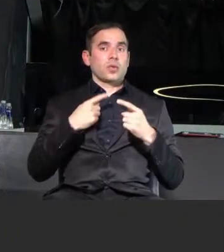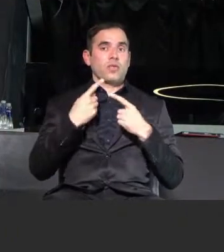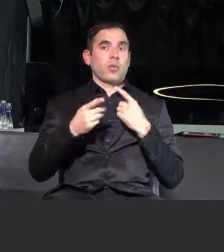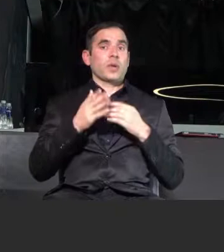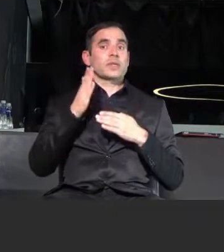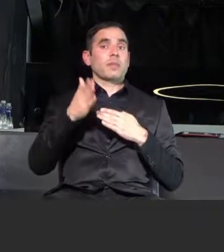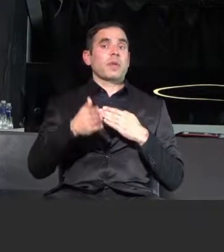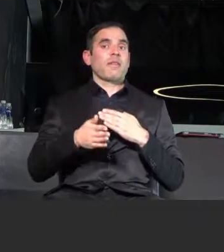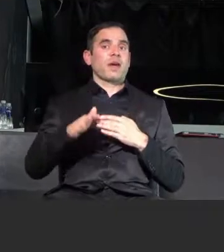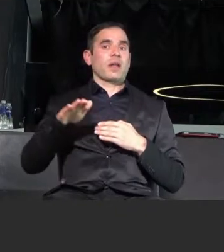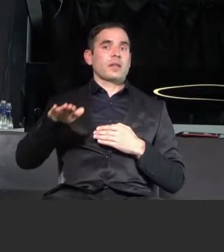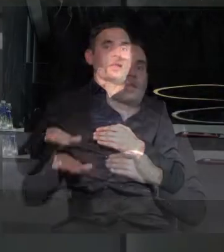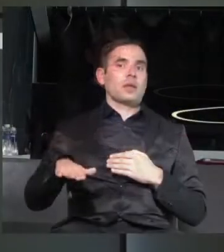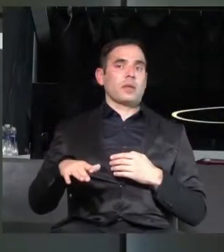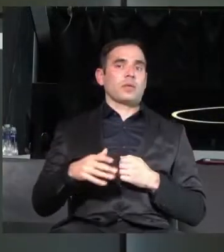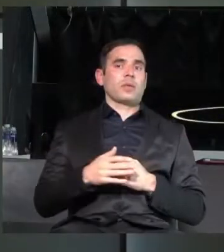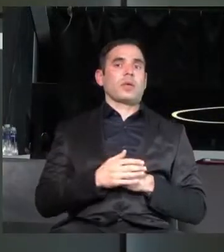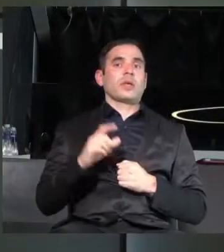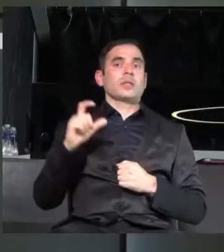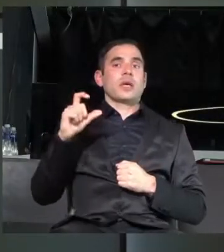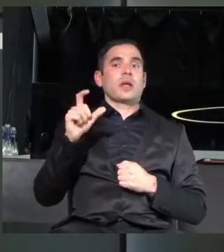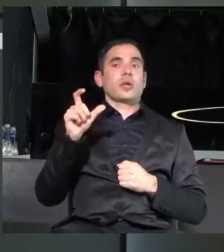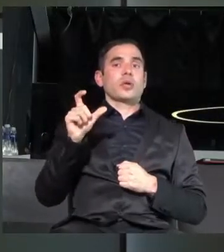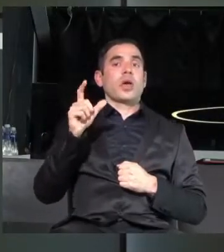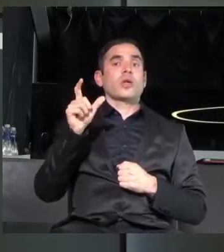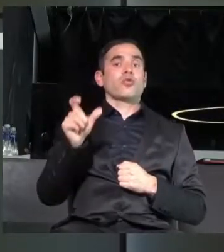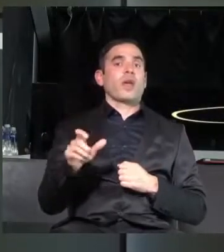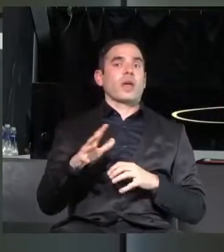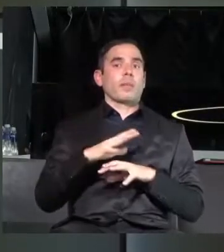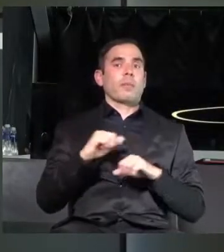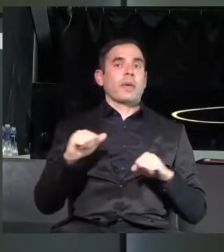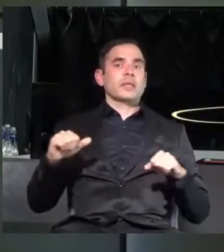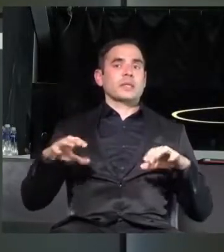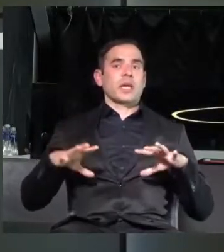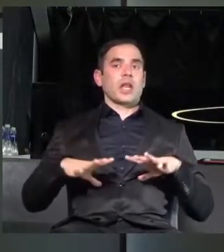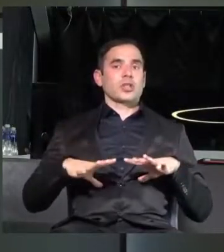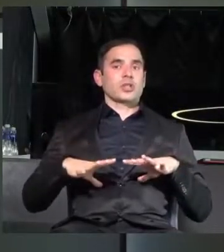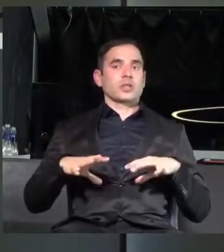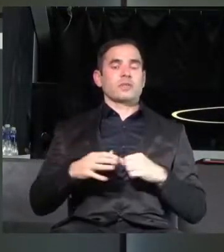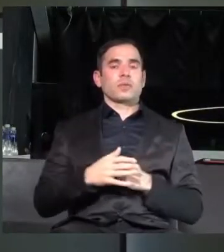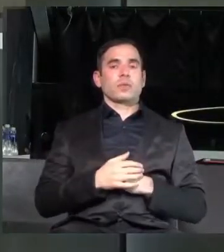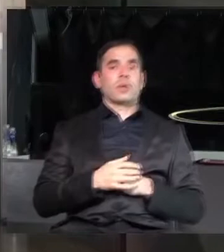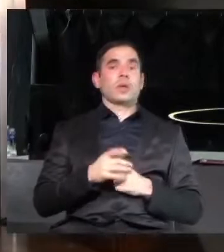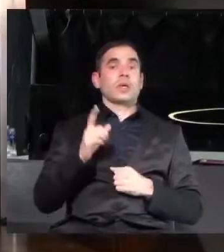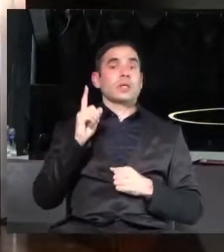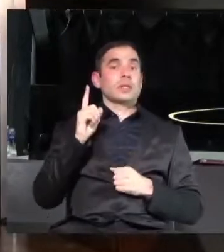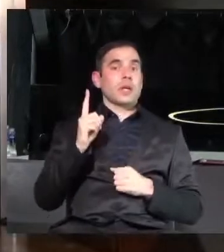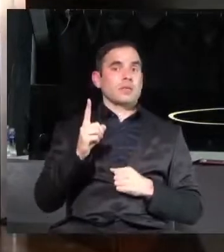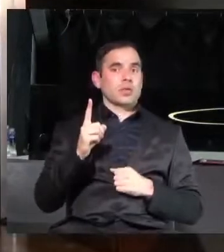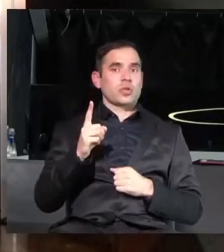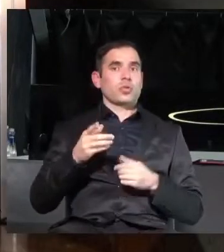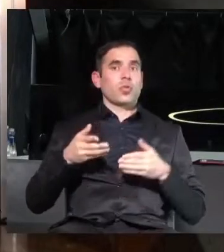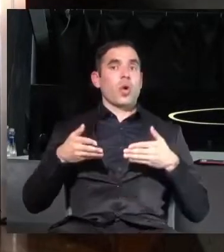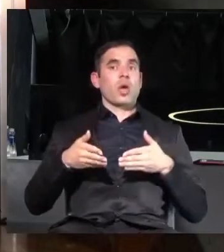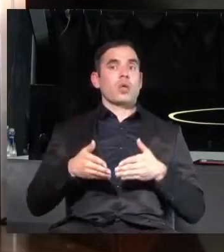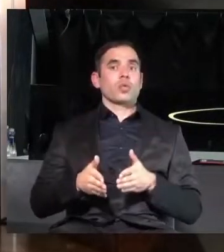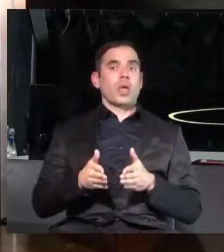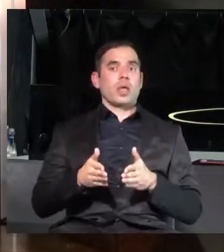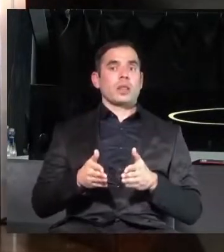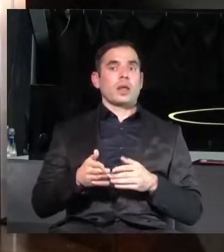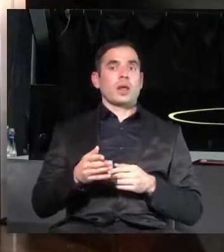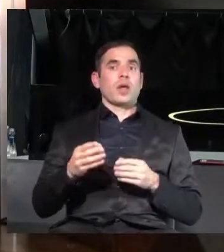детето, Сара е човек без гражданство. Само защото е родена в